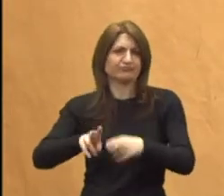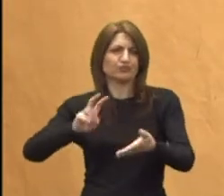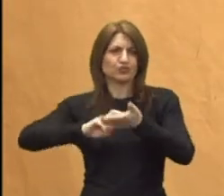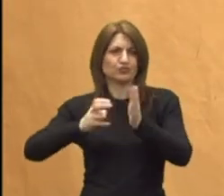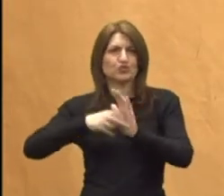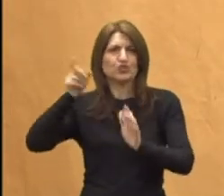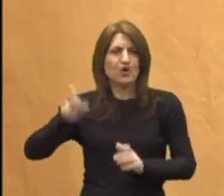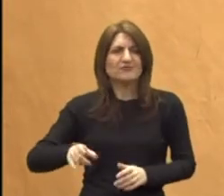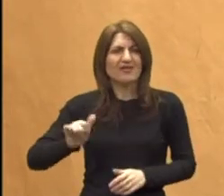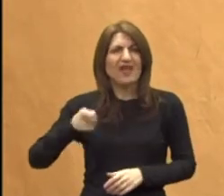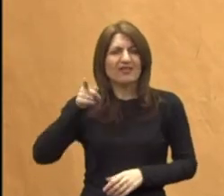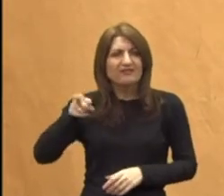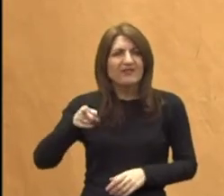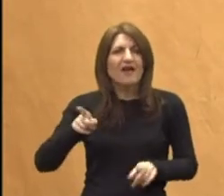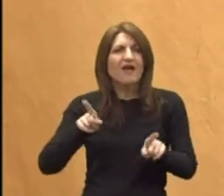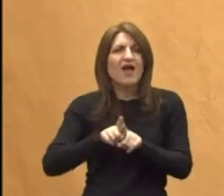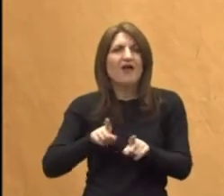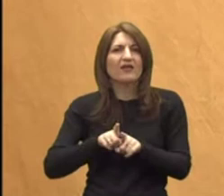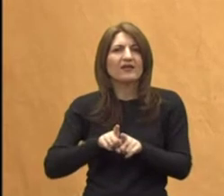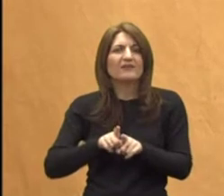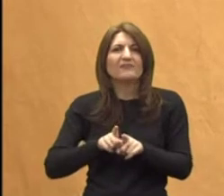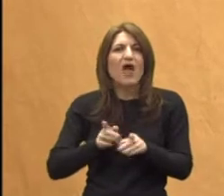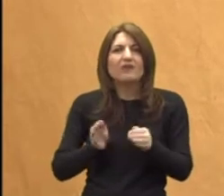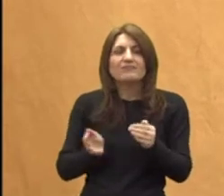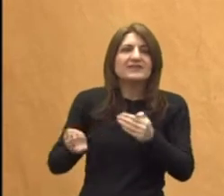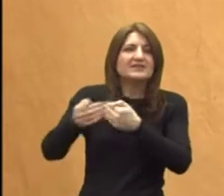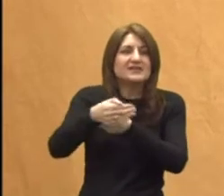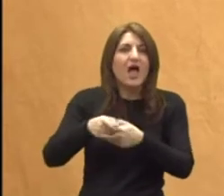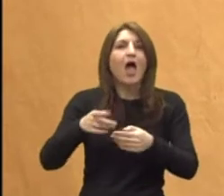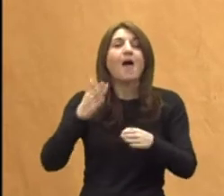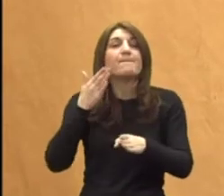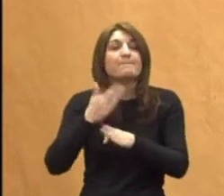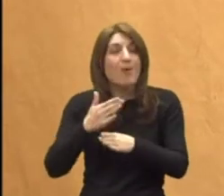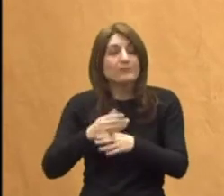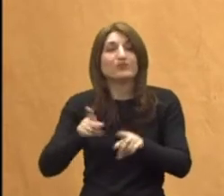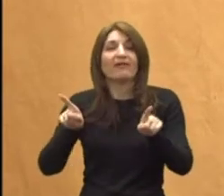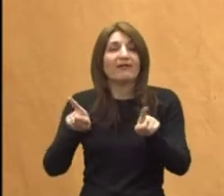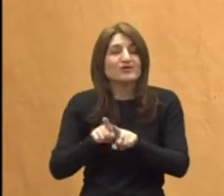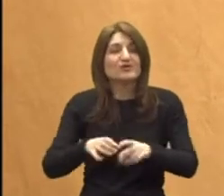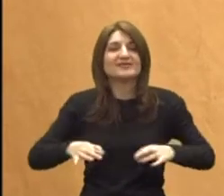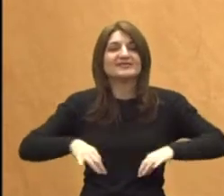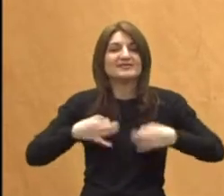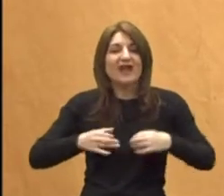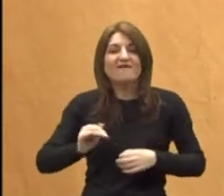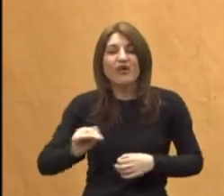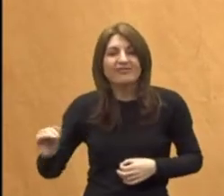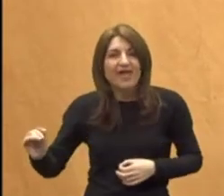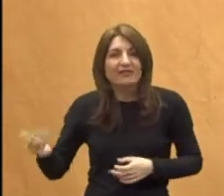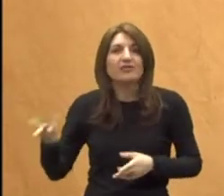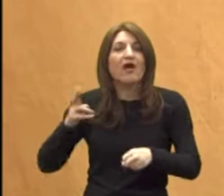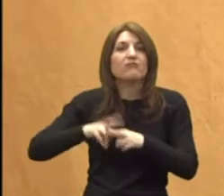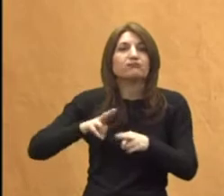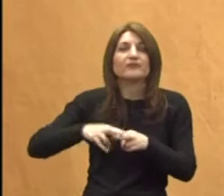Da li vi indirektno, silno pomažete i zdravoj djeci da se stvore i